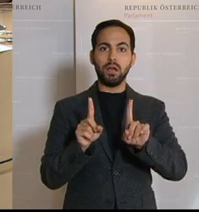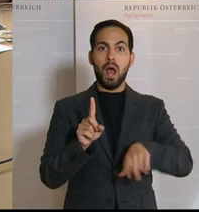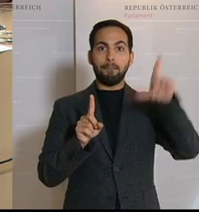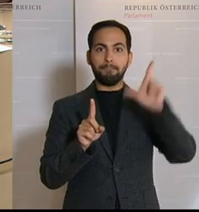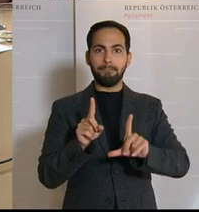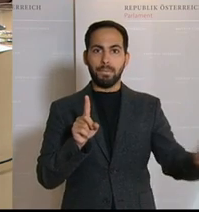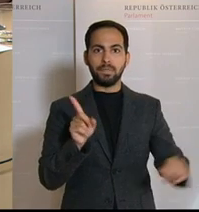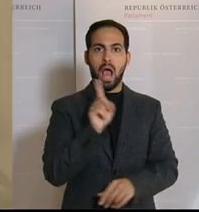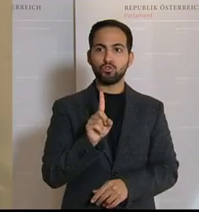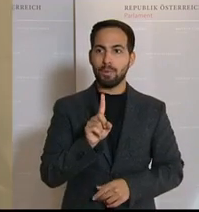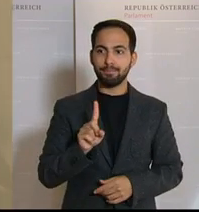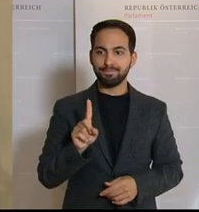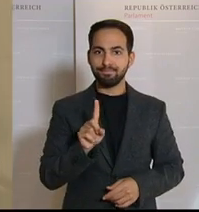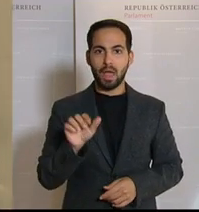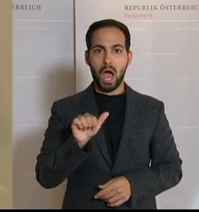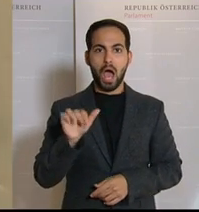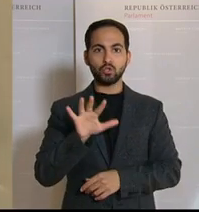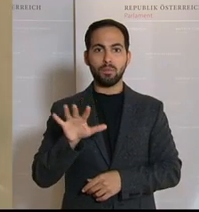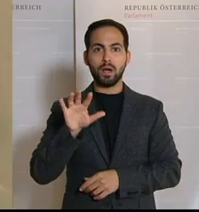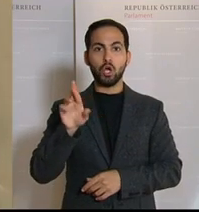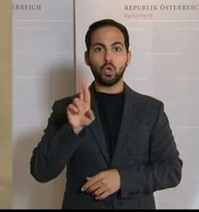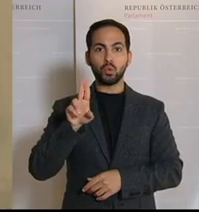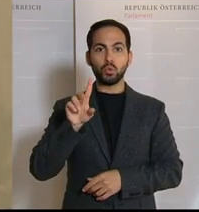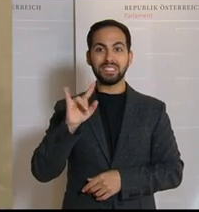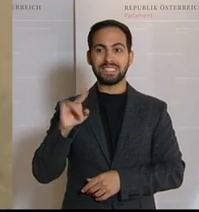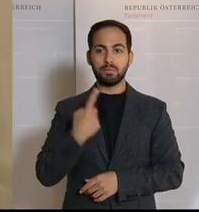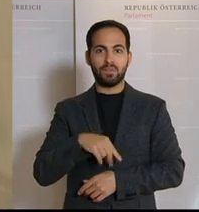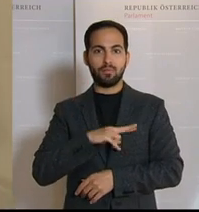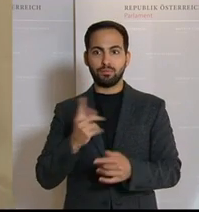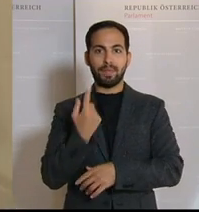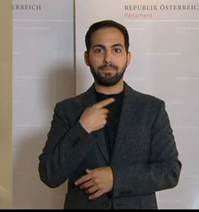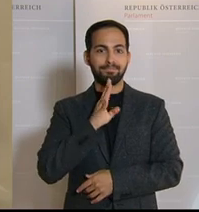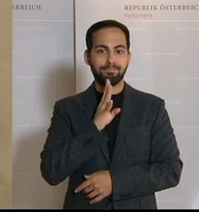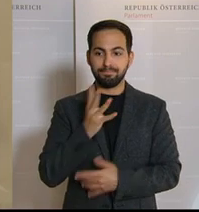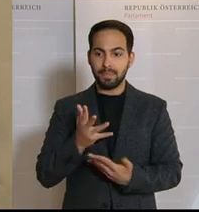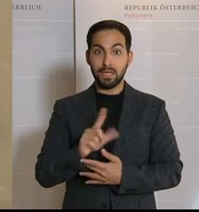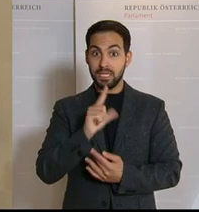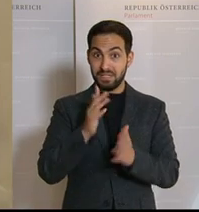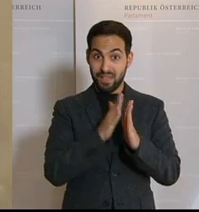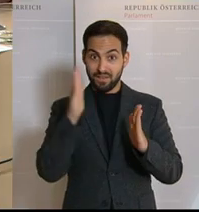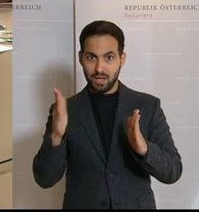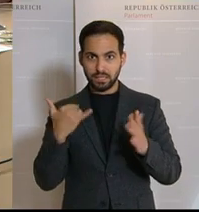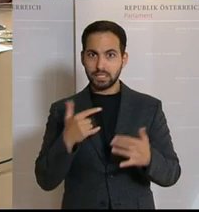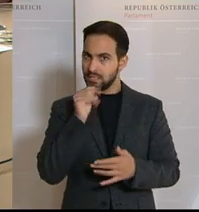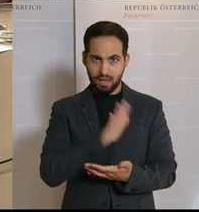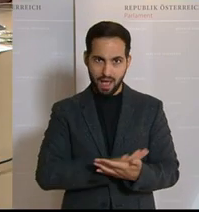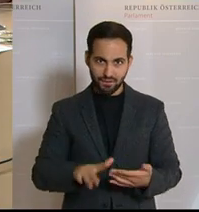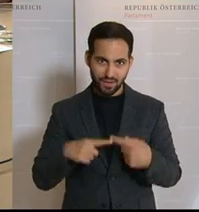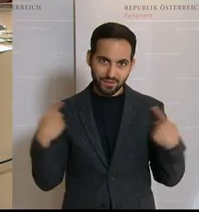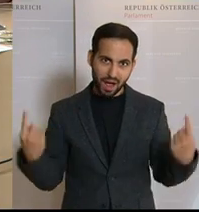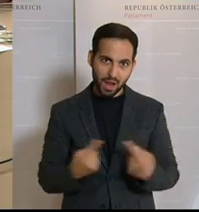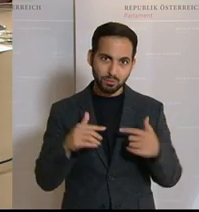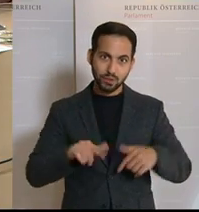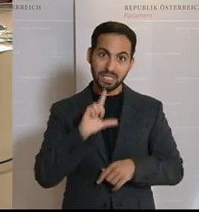So, auf einmal ist nur noch der Rudi Anschober verantwortlich, wir merken alle in der zweiten Phase, dass es nicht leicht ist. Wir müssen alle